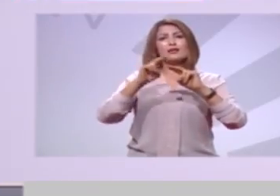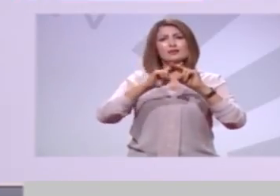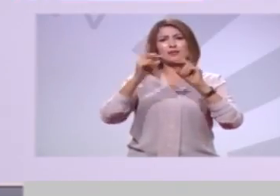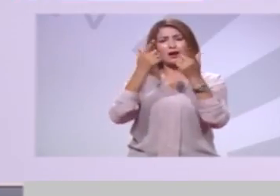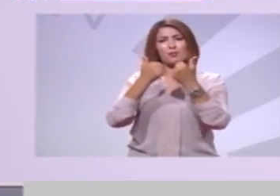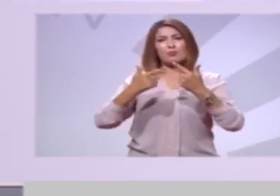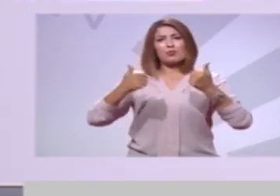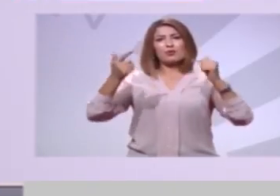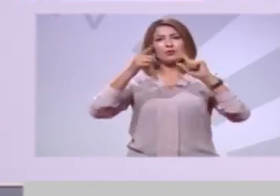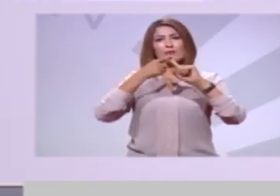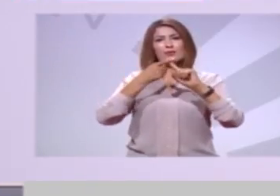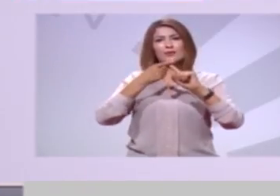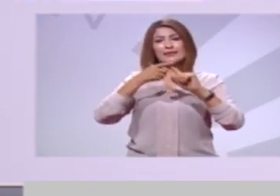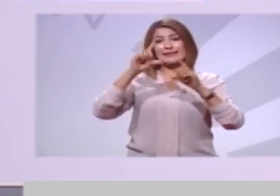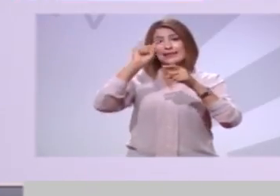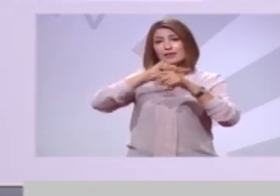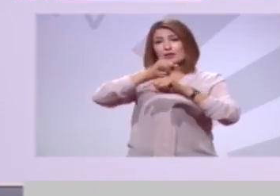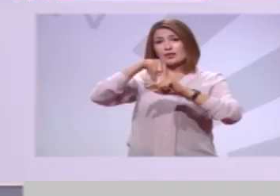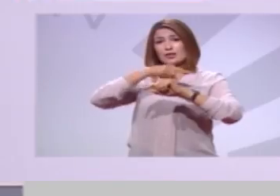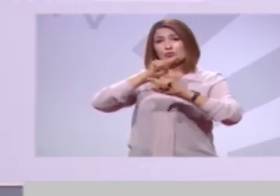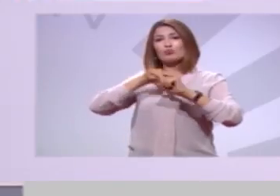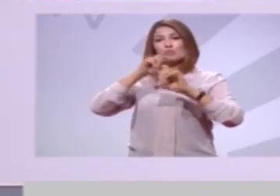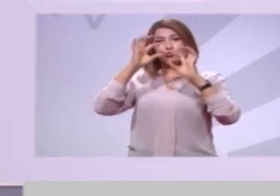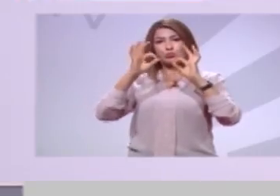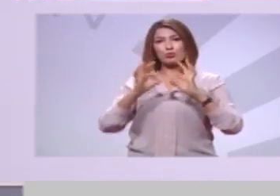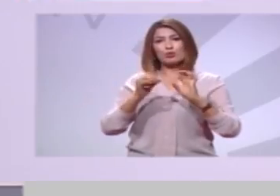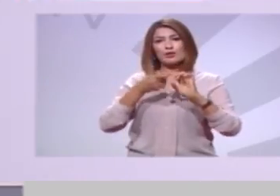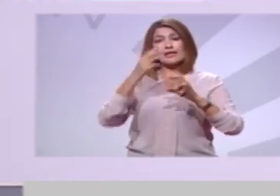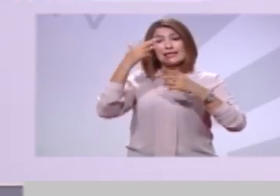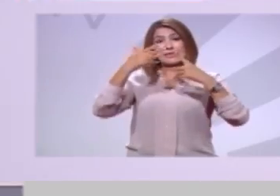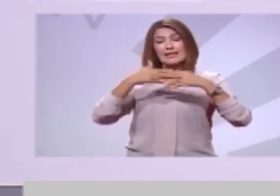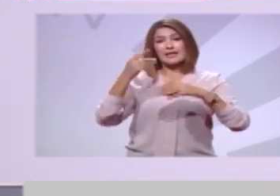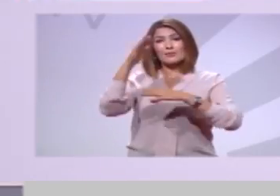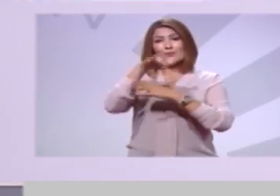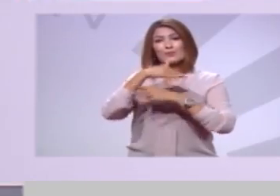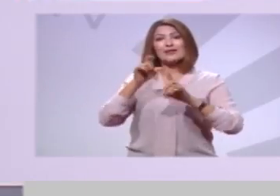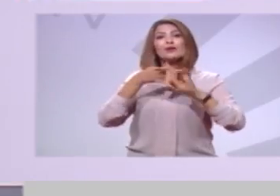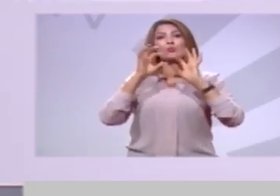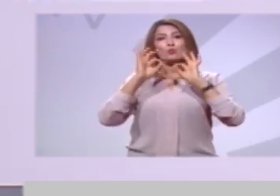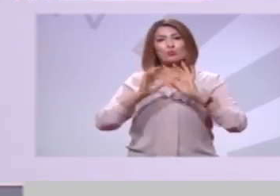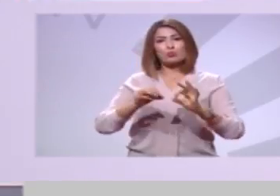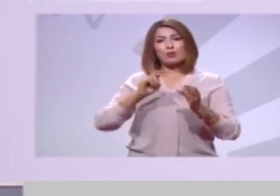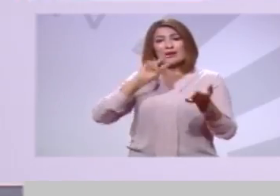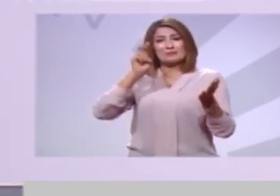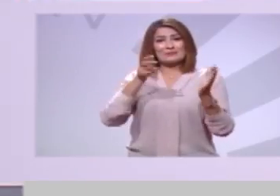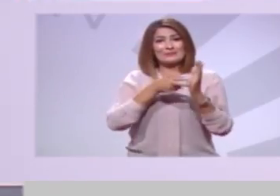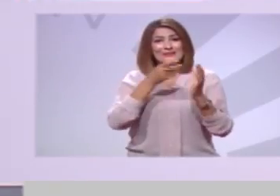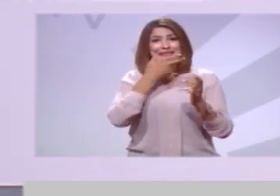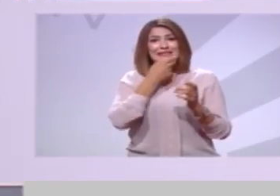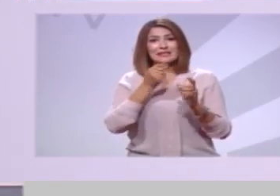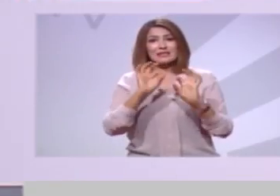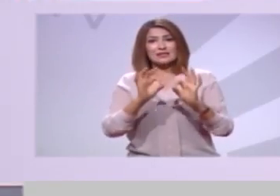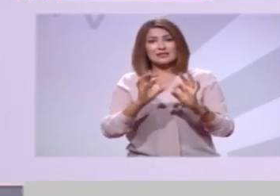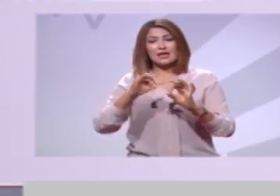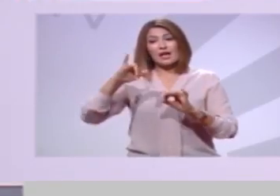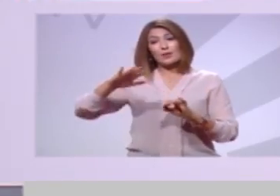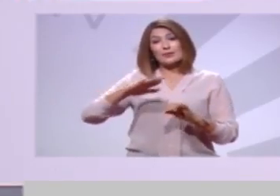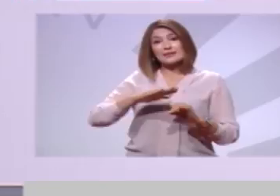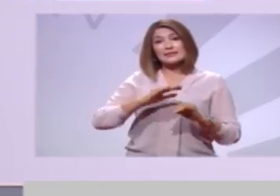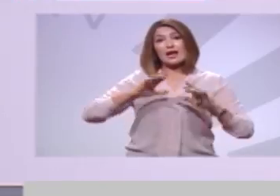المدرسي في نص النهار للحد من الاكتظاظ والانقطاع المبكر وعمليات الخطف والنطرة للتلاميذ